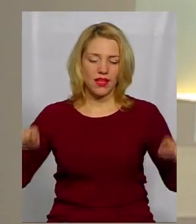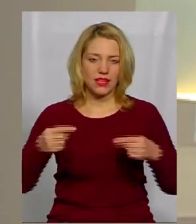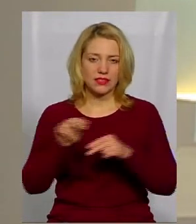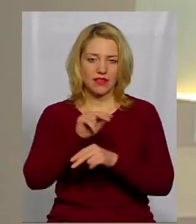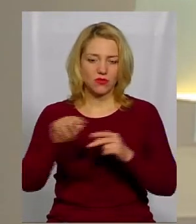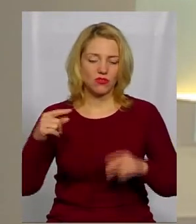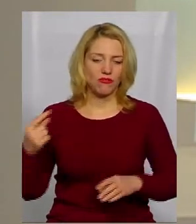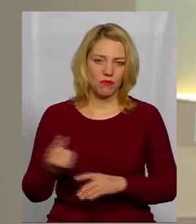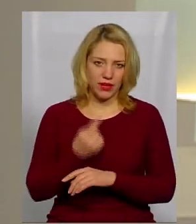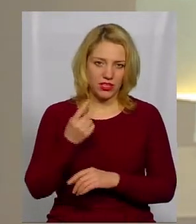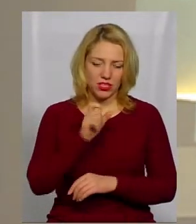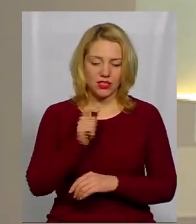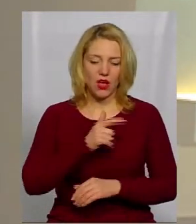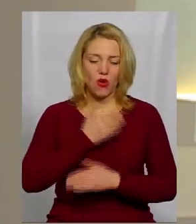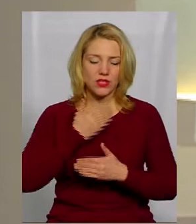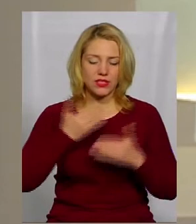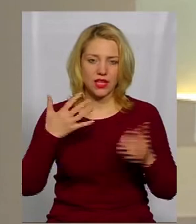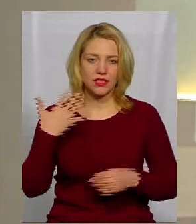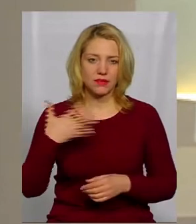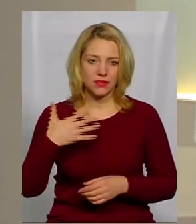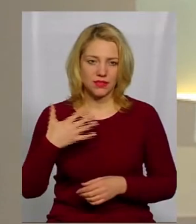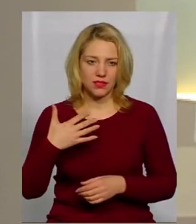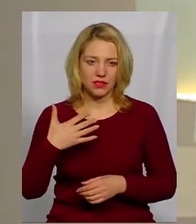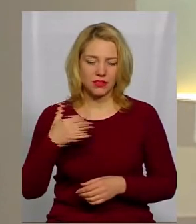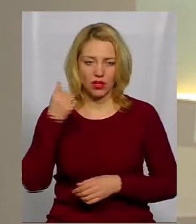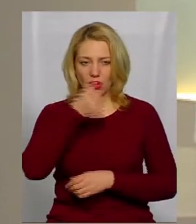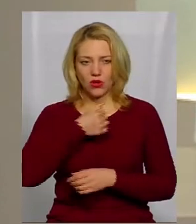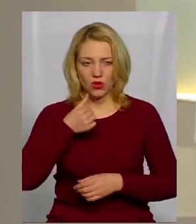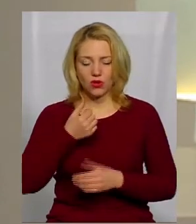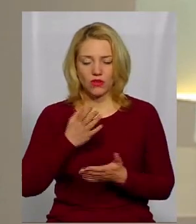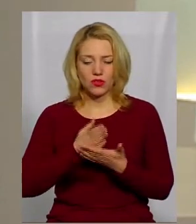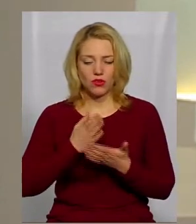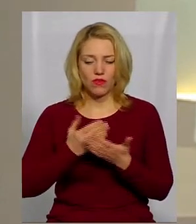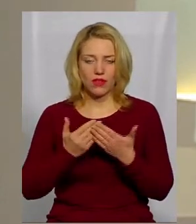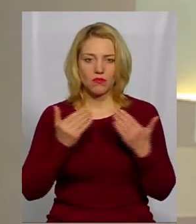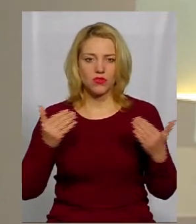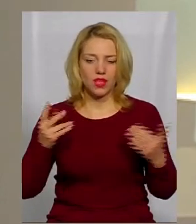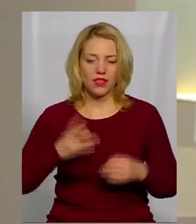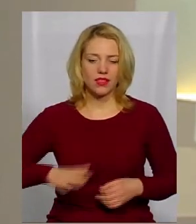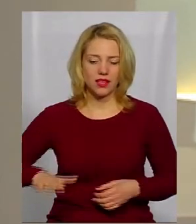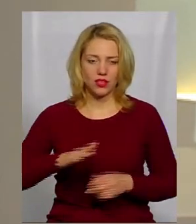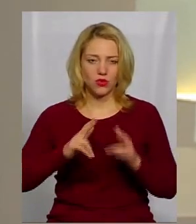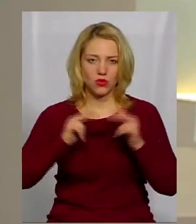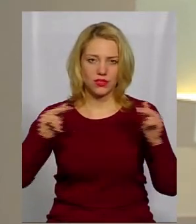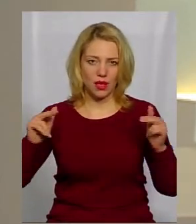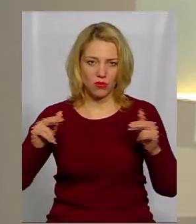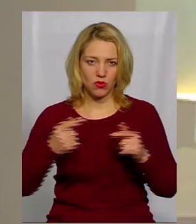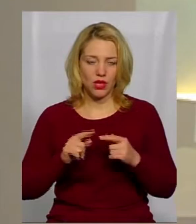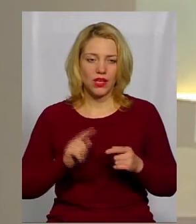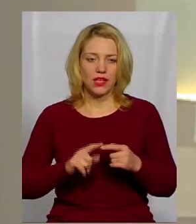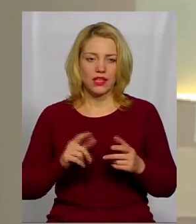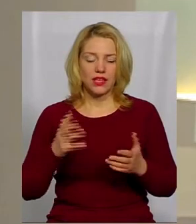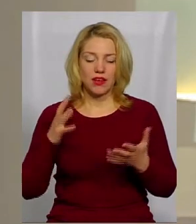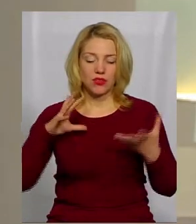за останні пів століття існування музею на території замку. Результат досліджень –